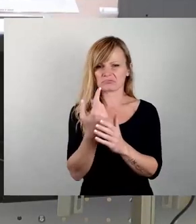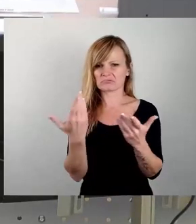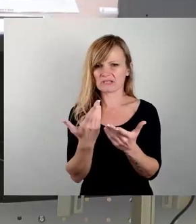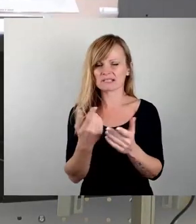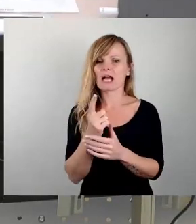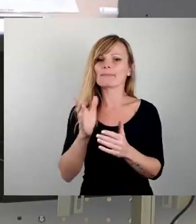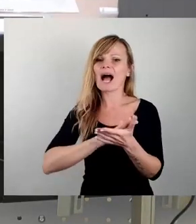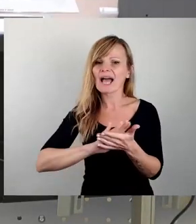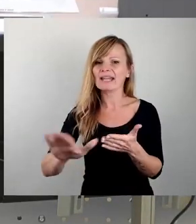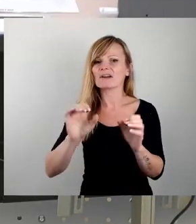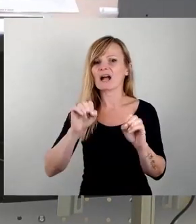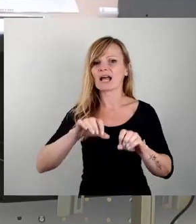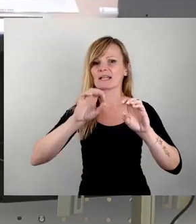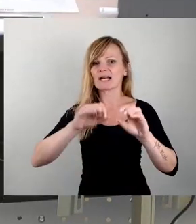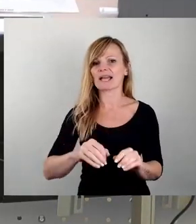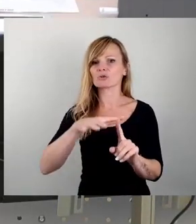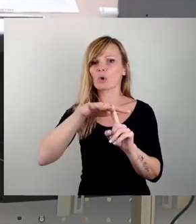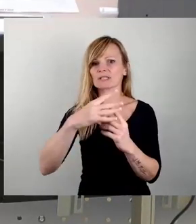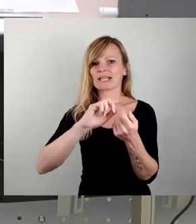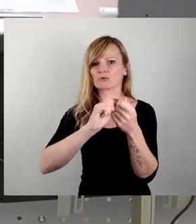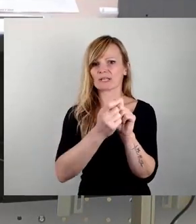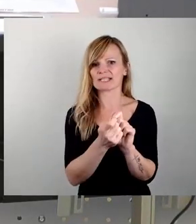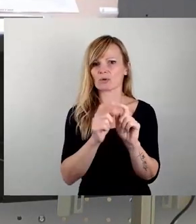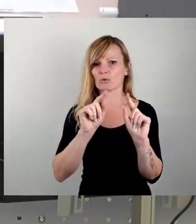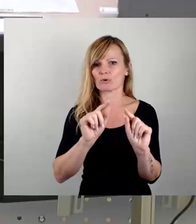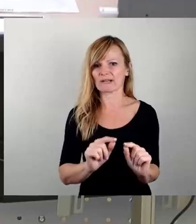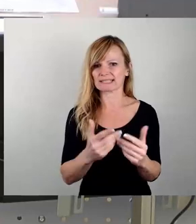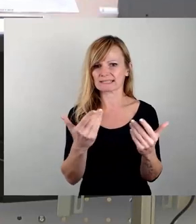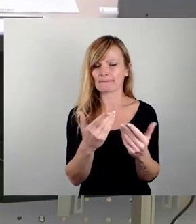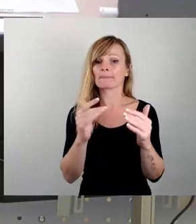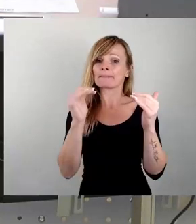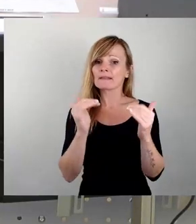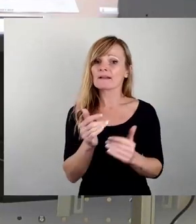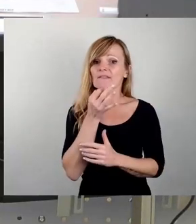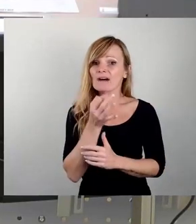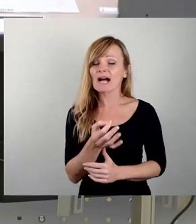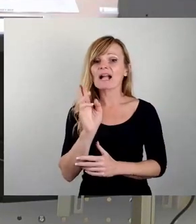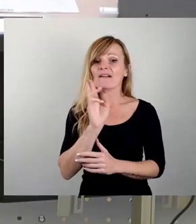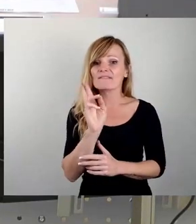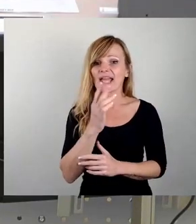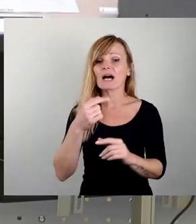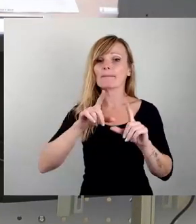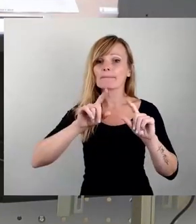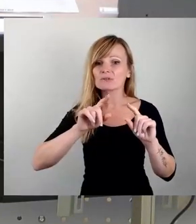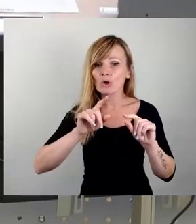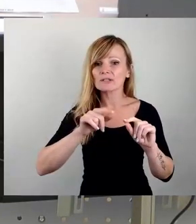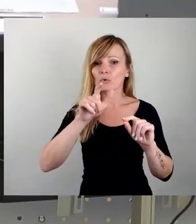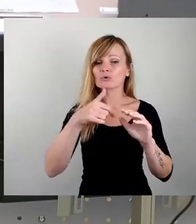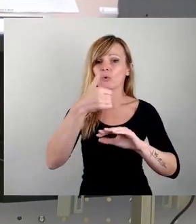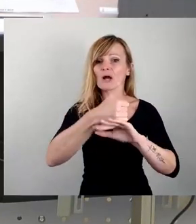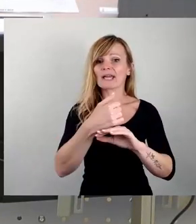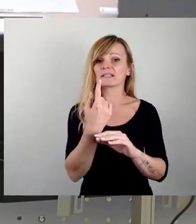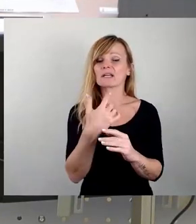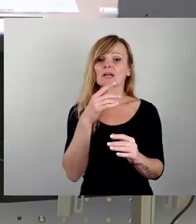leicht erklären. Man kann es auf die Frage herunterbrechen, wer hat die Deutungshoheit über die Geschichte unserer Stadt.